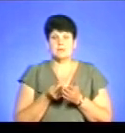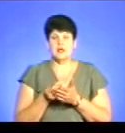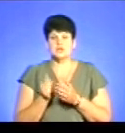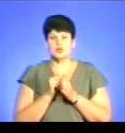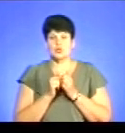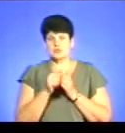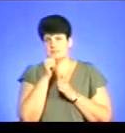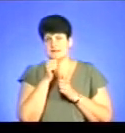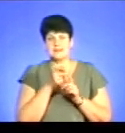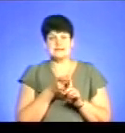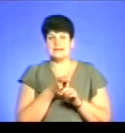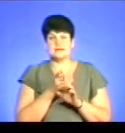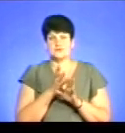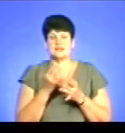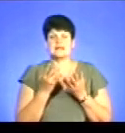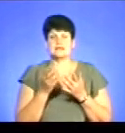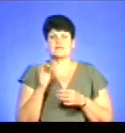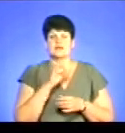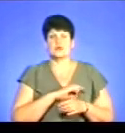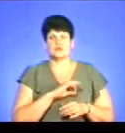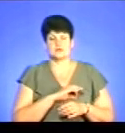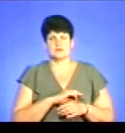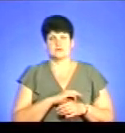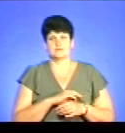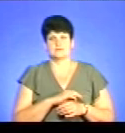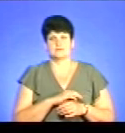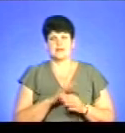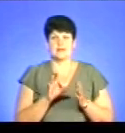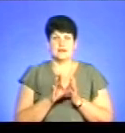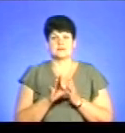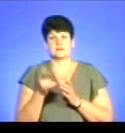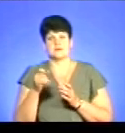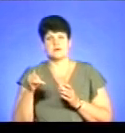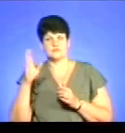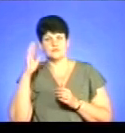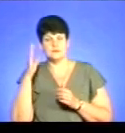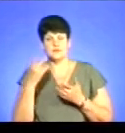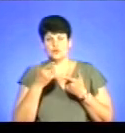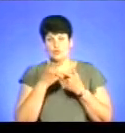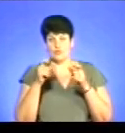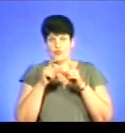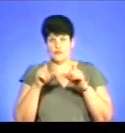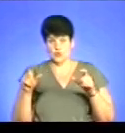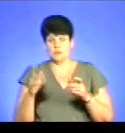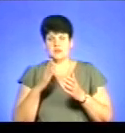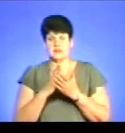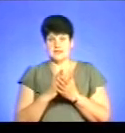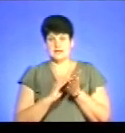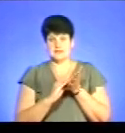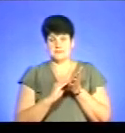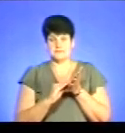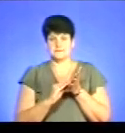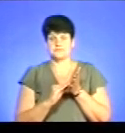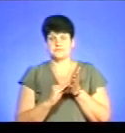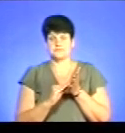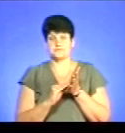І незалежно від кількості використаних енергоресурсів. Тобто, якщо повідомлені про надання субсидій є, наприклад,